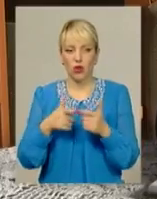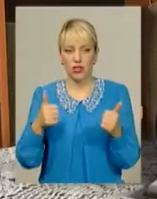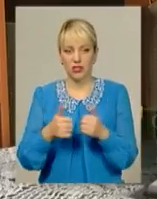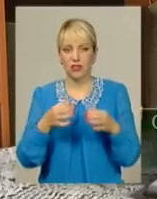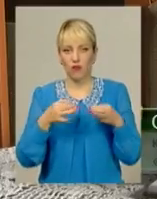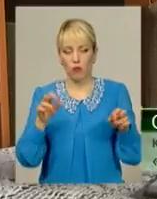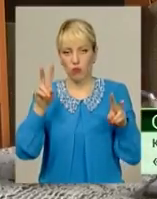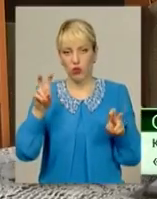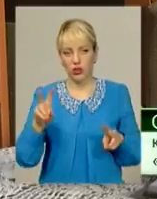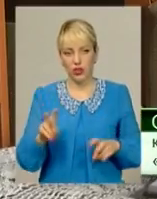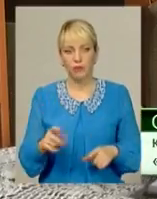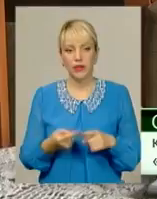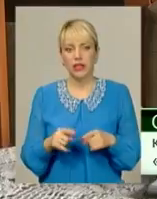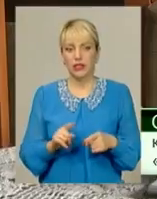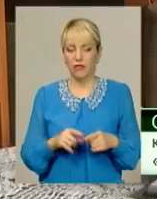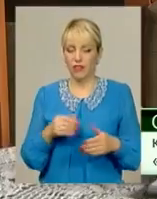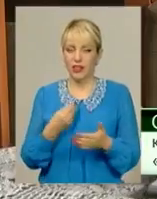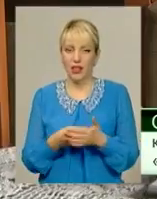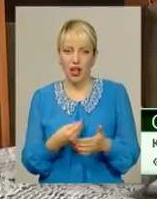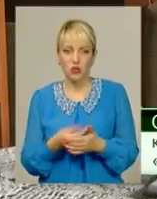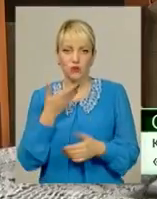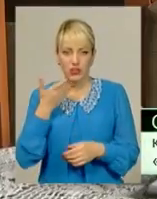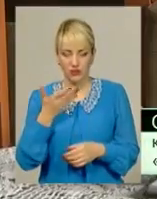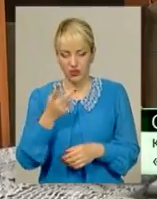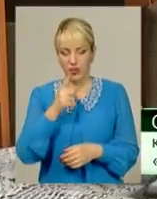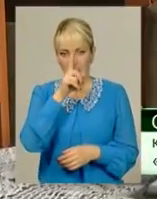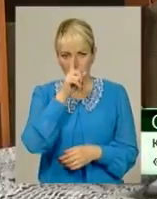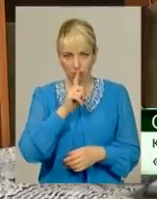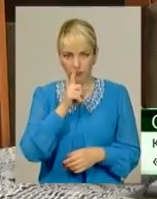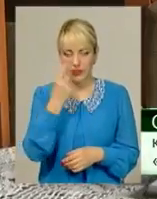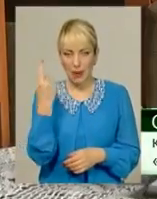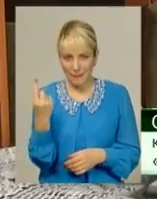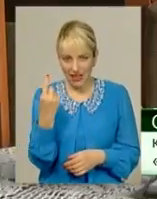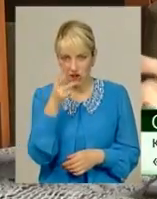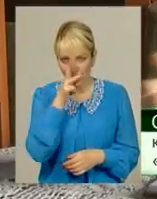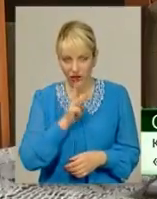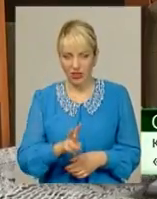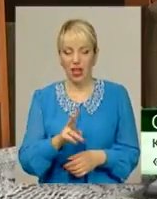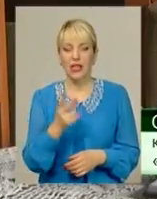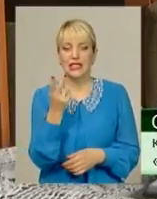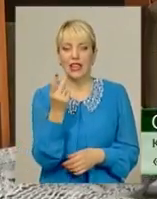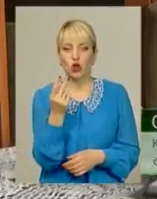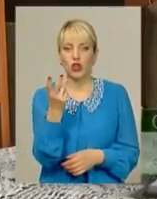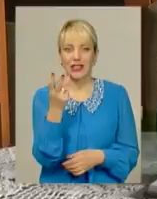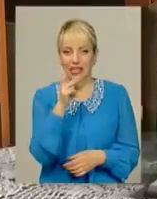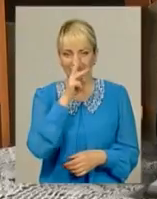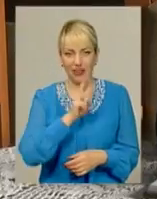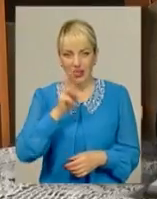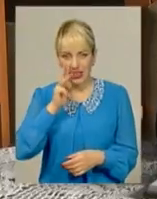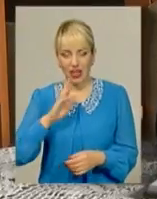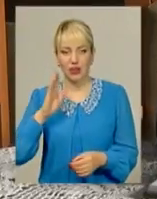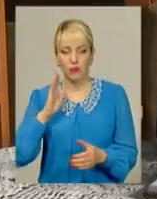отримали фінансові звіти партії за перший квартал, за другий, за третій, десь ось ось теж мають з'явитися на